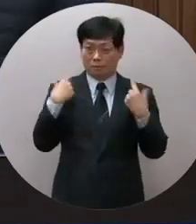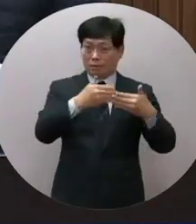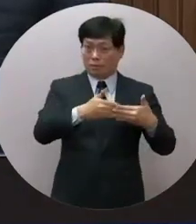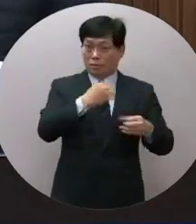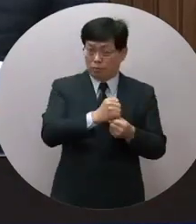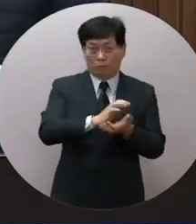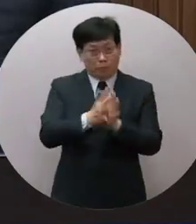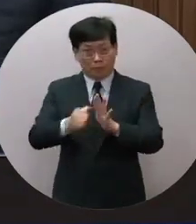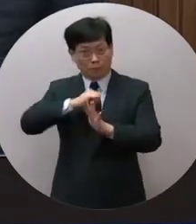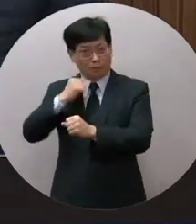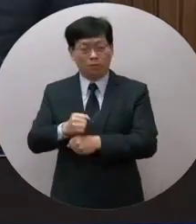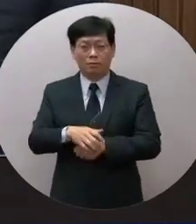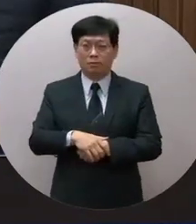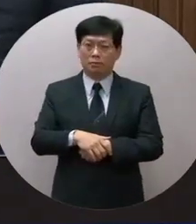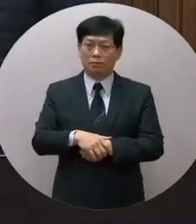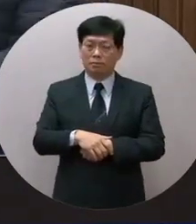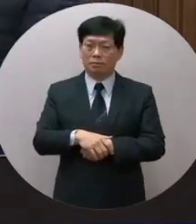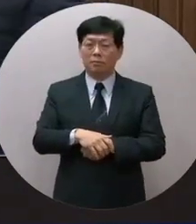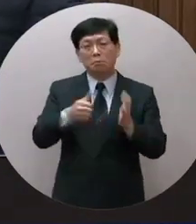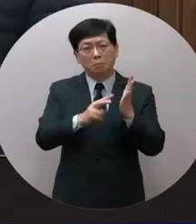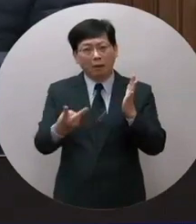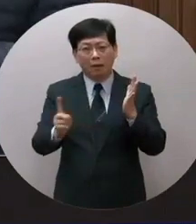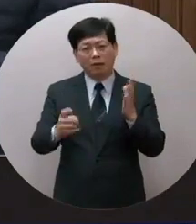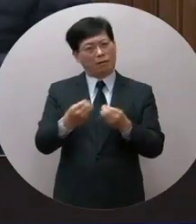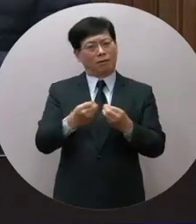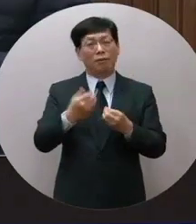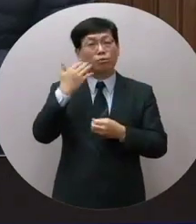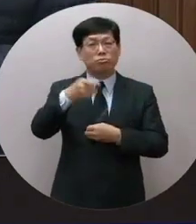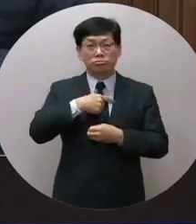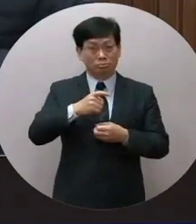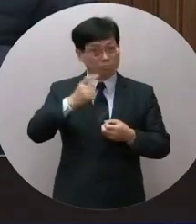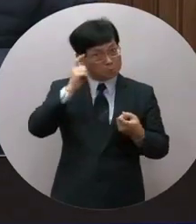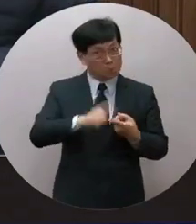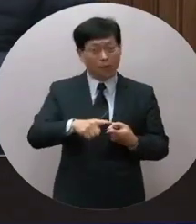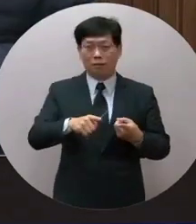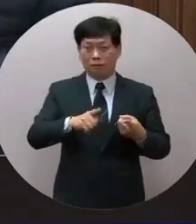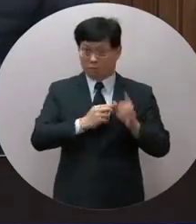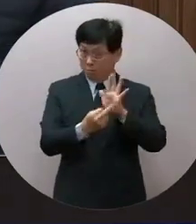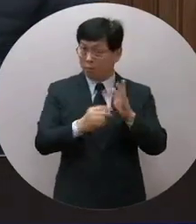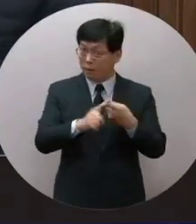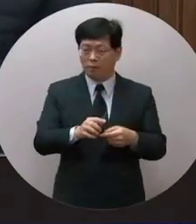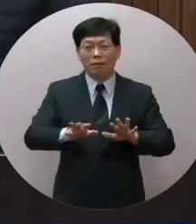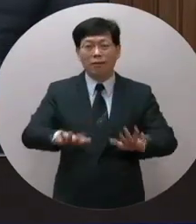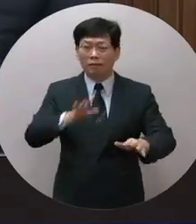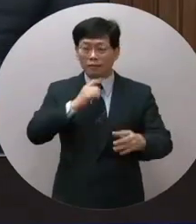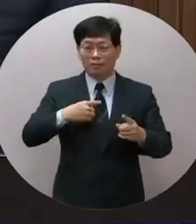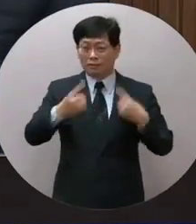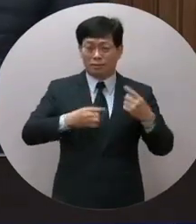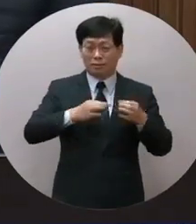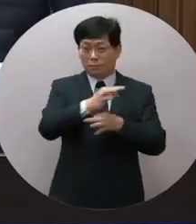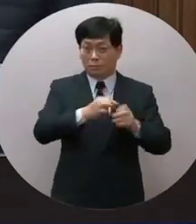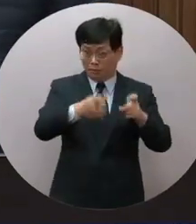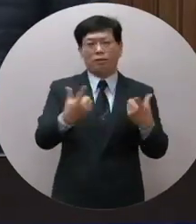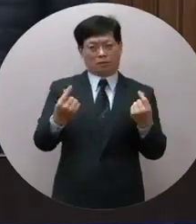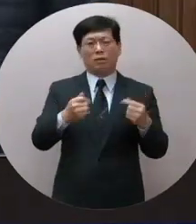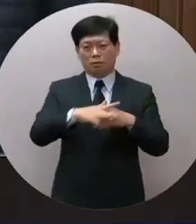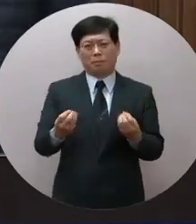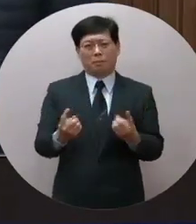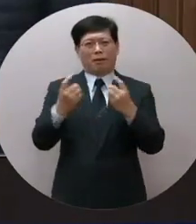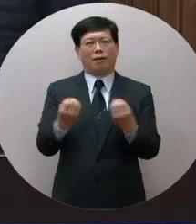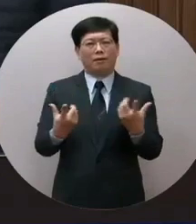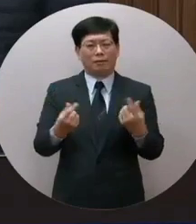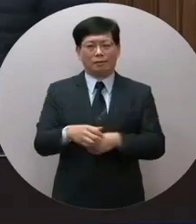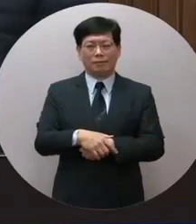就是從中國製造會變成台灣製造開什麼玩笑假設他的邏輯成立他的邏輯成立現在自由貿易港區就會成立